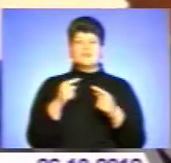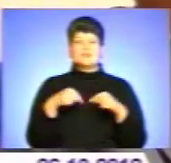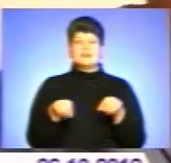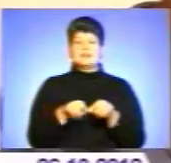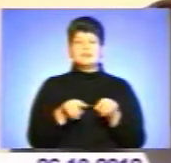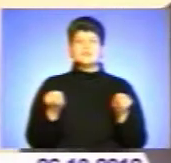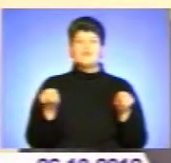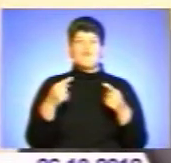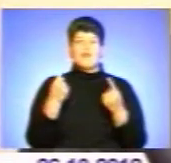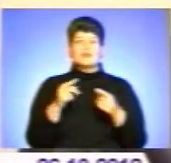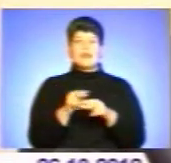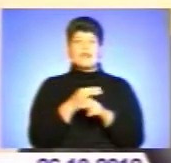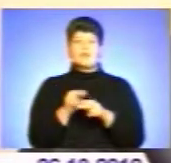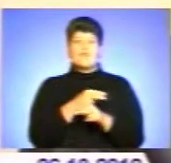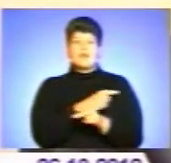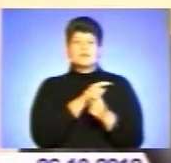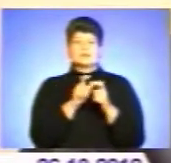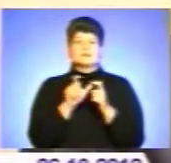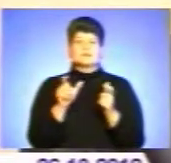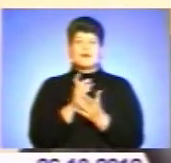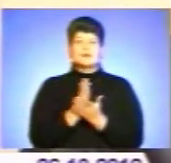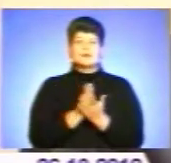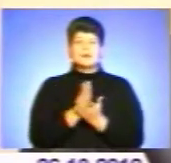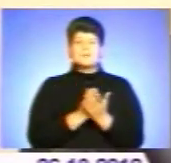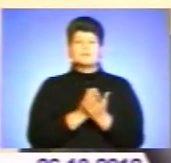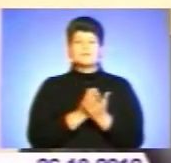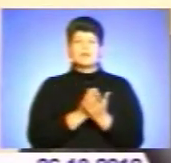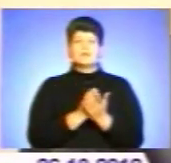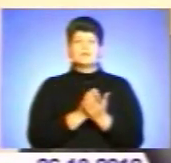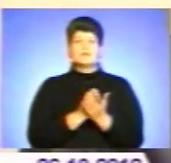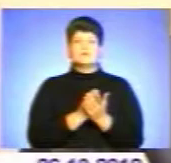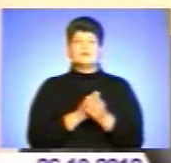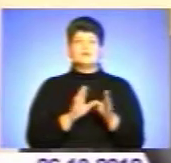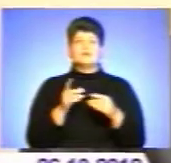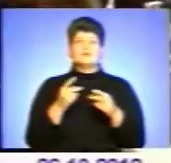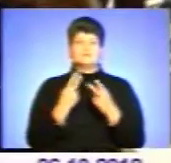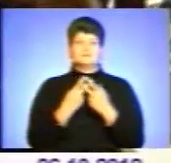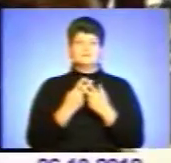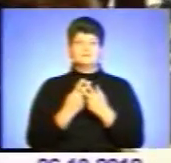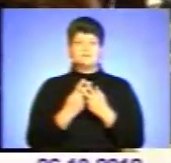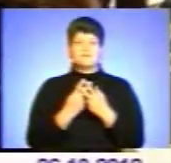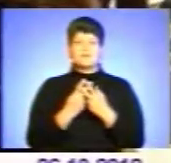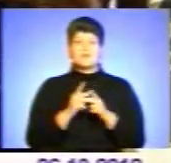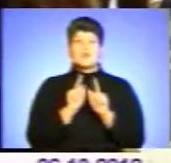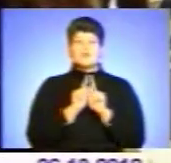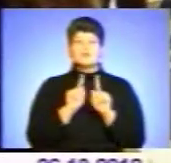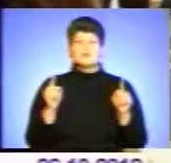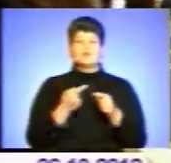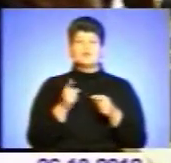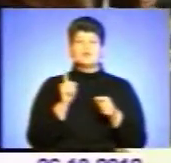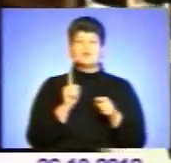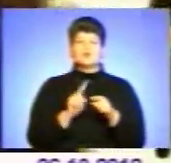дільниці утворені в лікувальних закладах, в установах виконання покарання. Особливостю цьогорічних